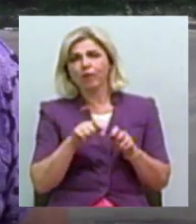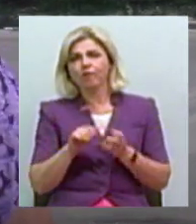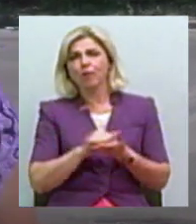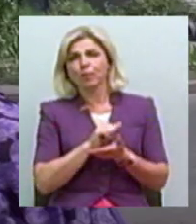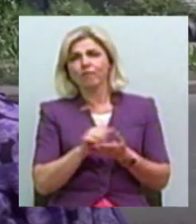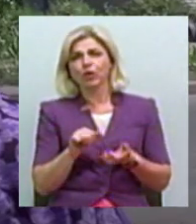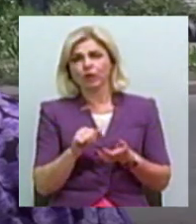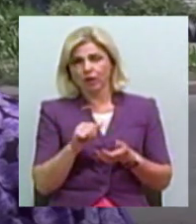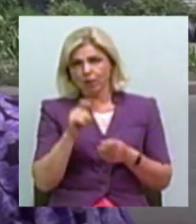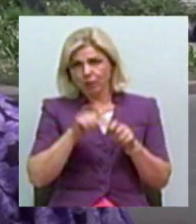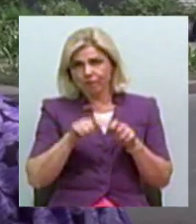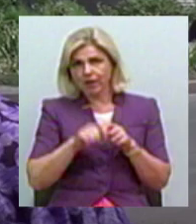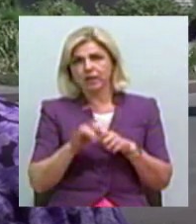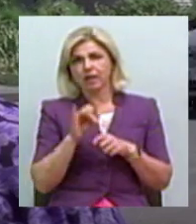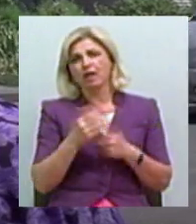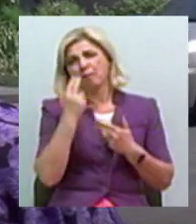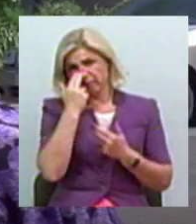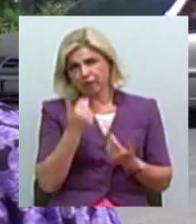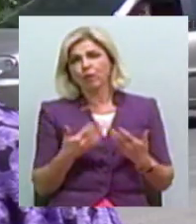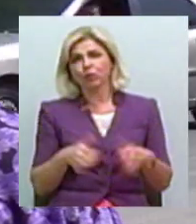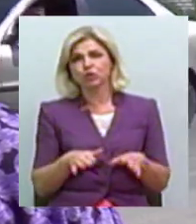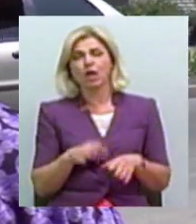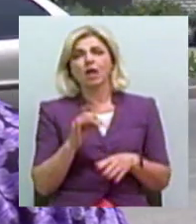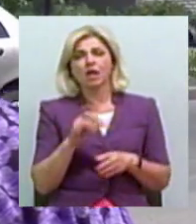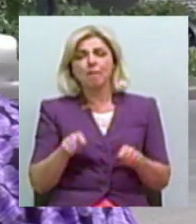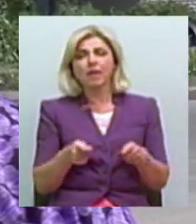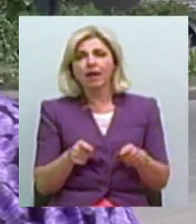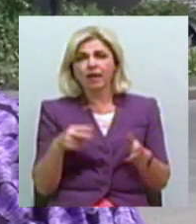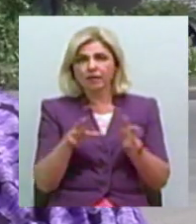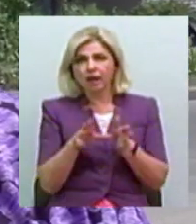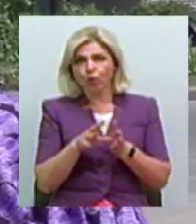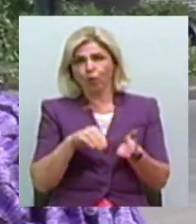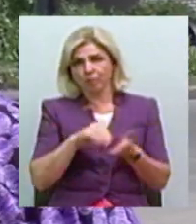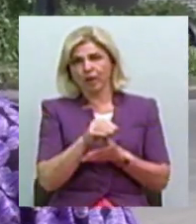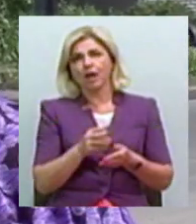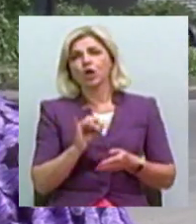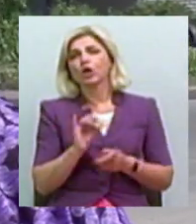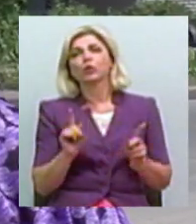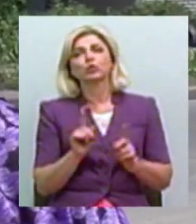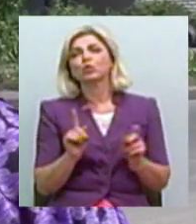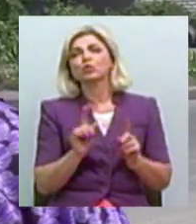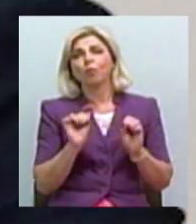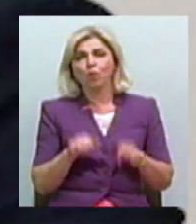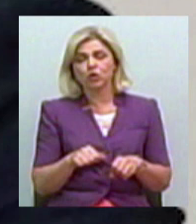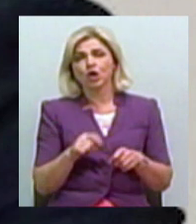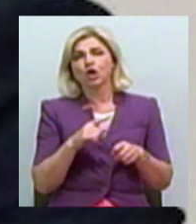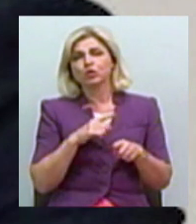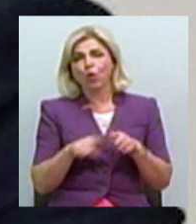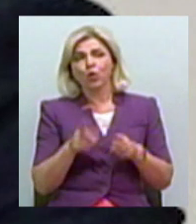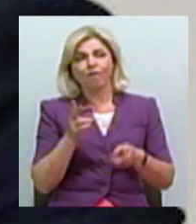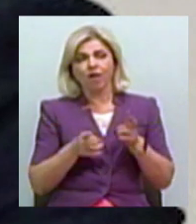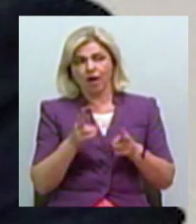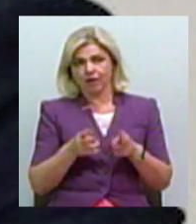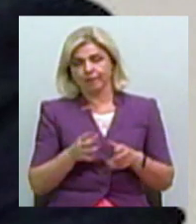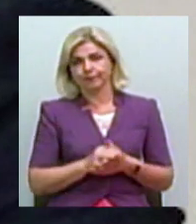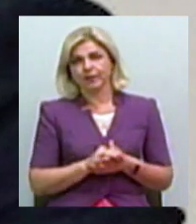усього. Ну прилаштувались якось, плитки купили, топимо, хто на чому може, у кого скороварки. Головний інженер